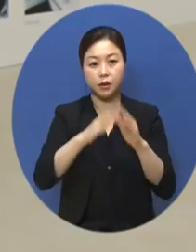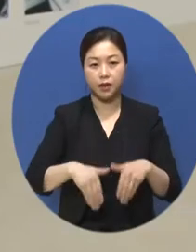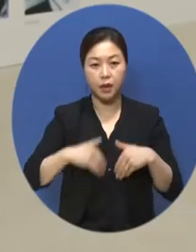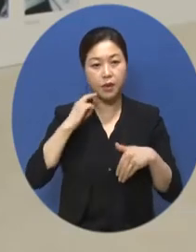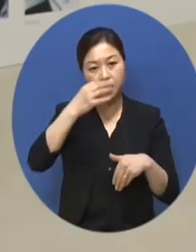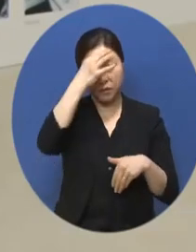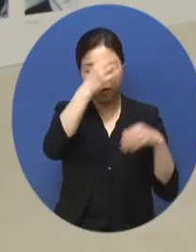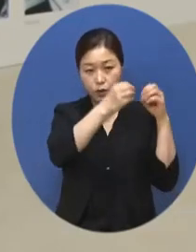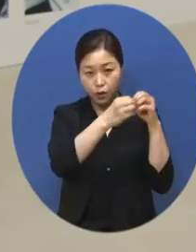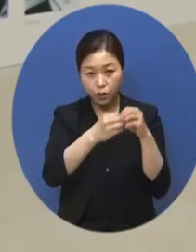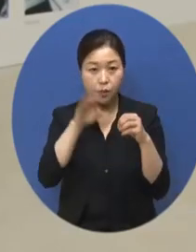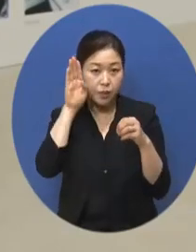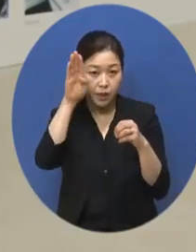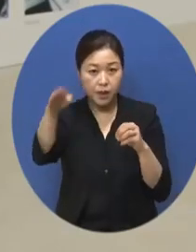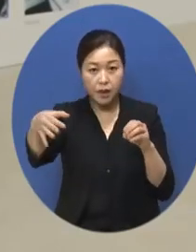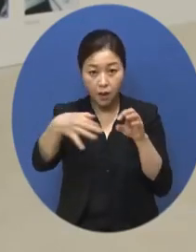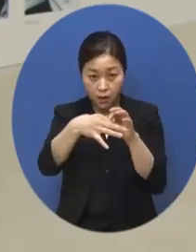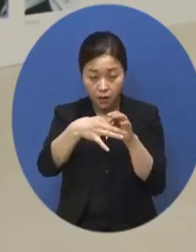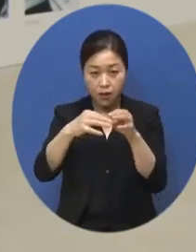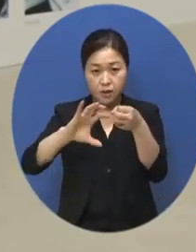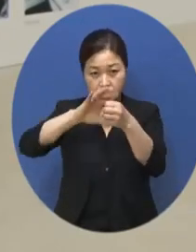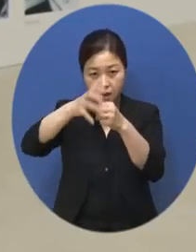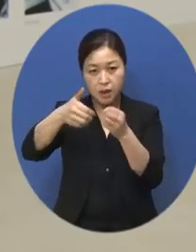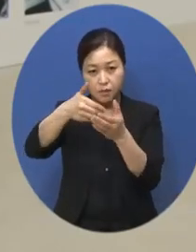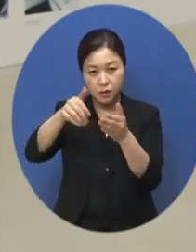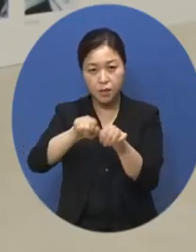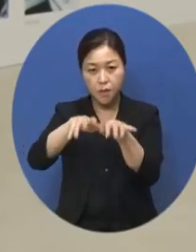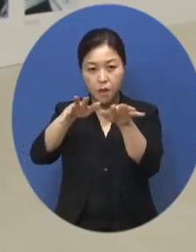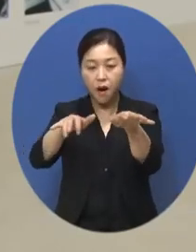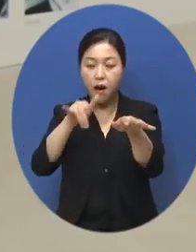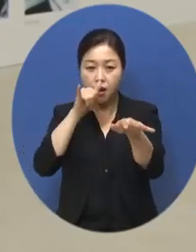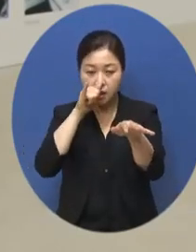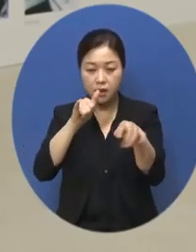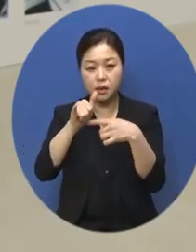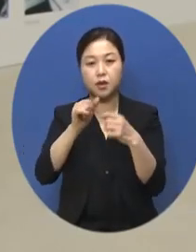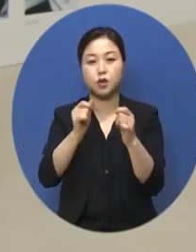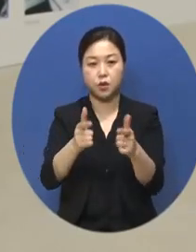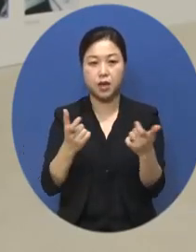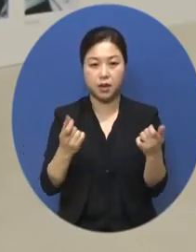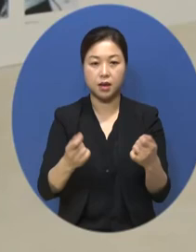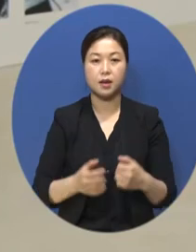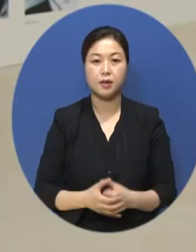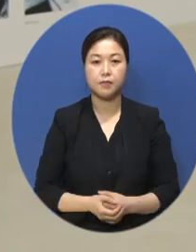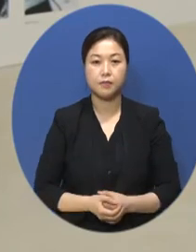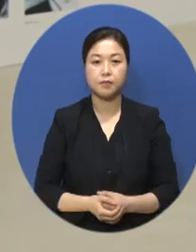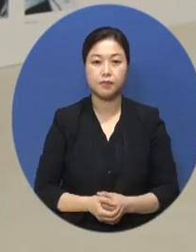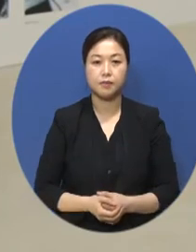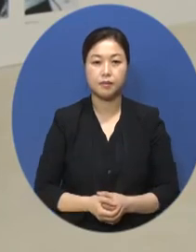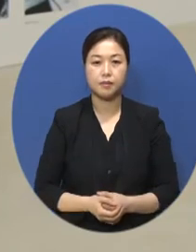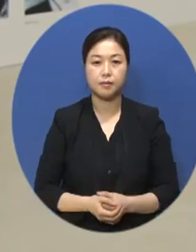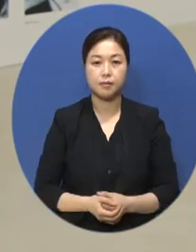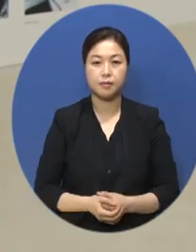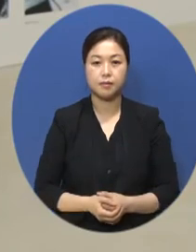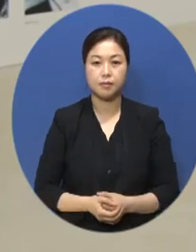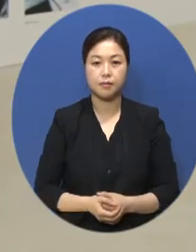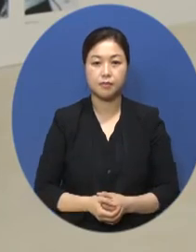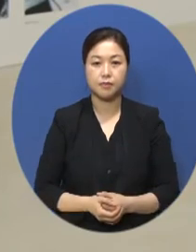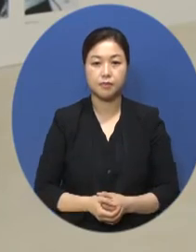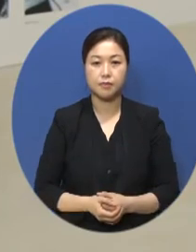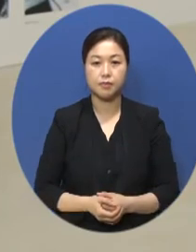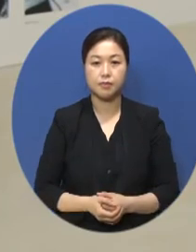미래를 접목해 세계 미술로 나아가는 예술의 창이 되고 있습니다. 복지TV 뉴스 이소영입니다.